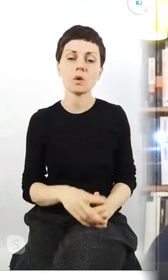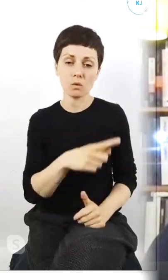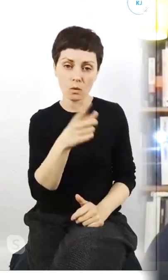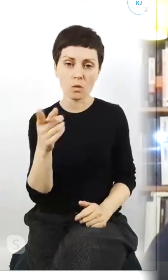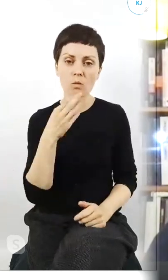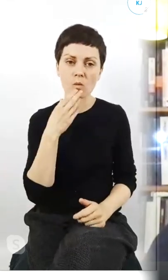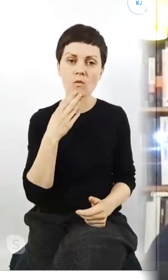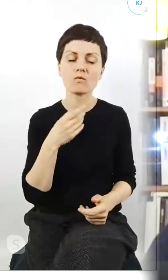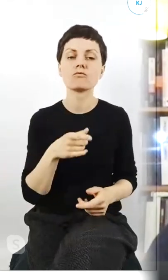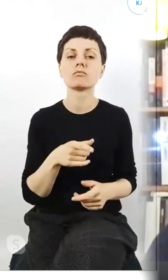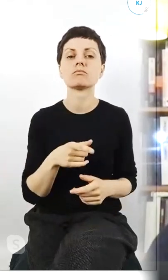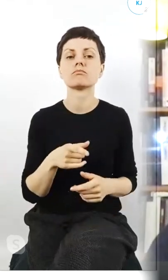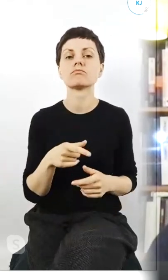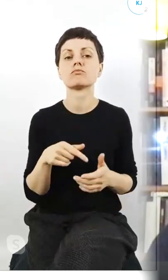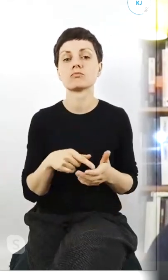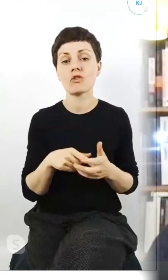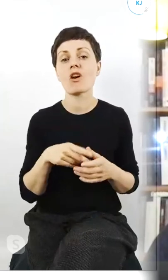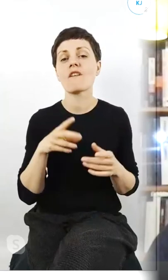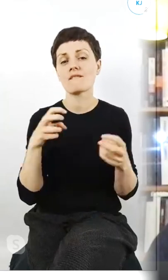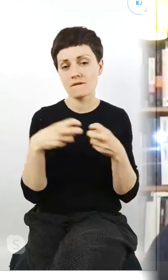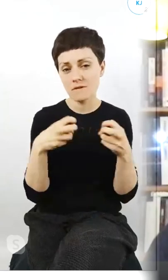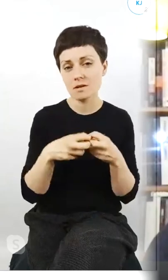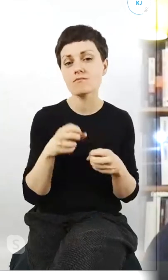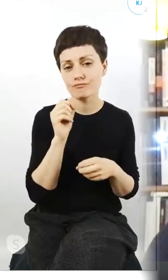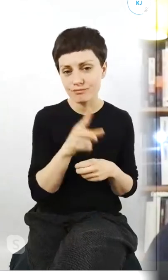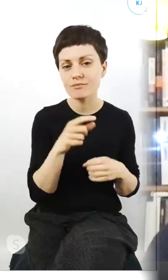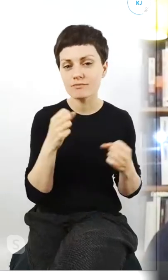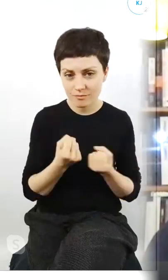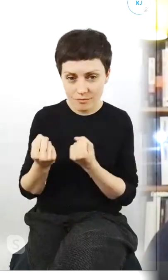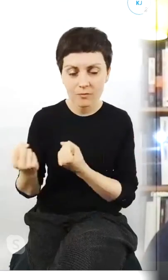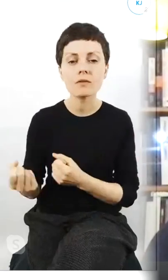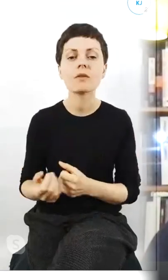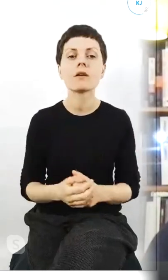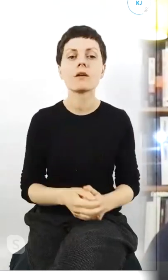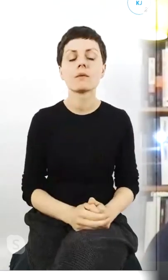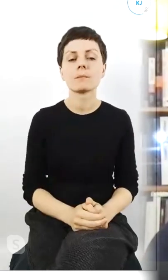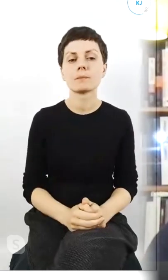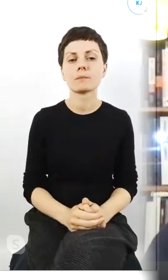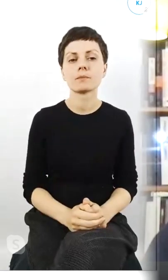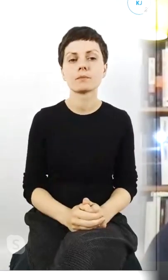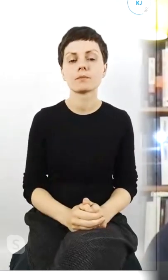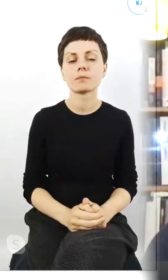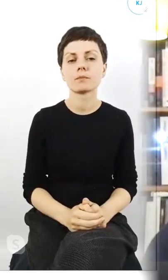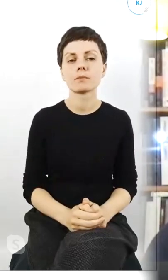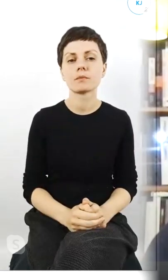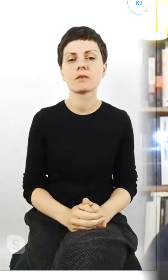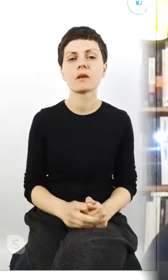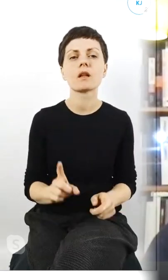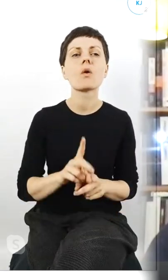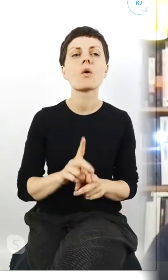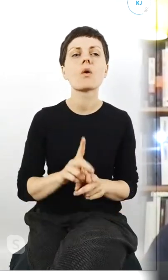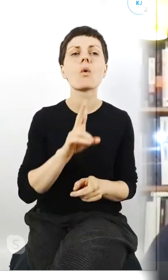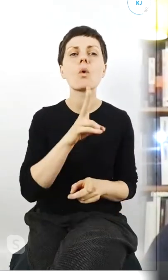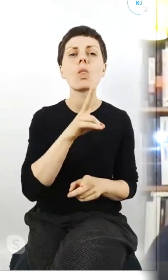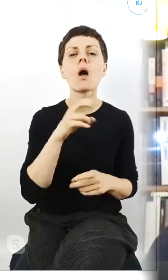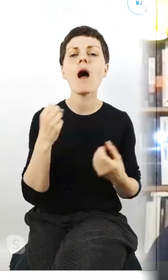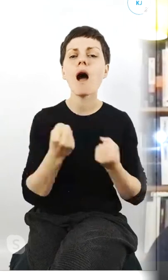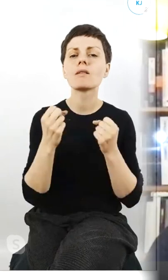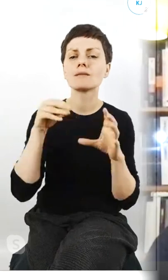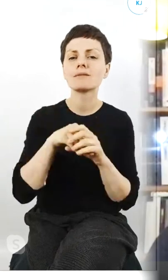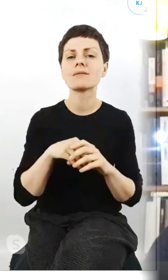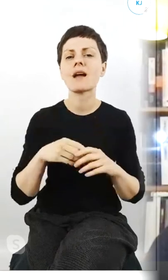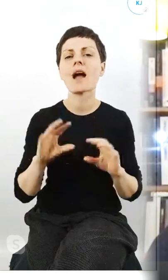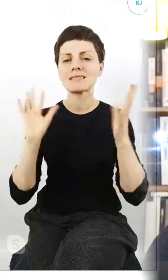się tą działalność w social media i tak dalej no właśnie dzisiaj był ci co są zaangażowani w strajk klimatyczny no to właśnie dzisiaj można było